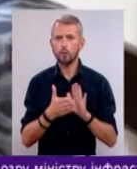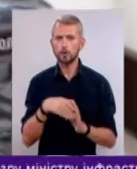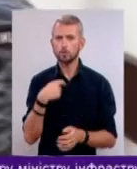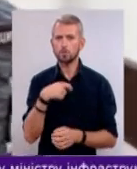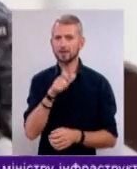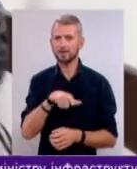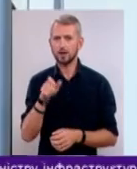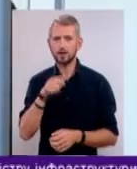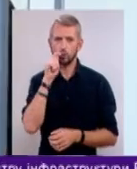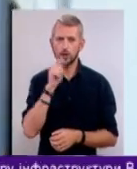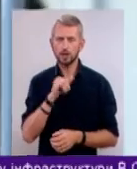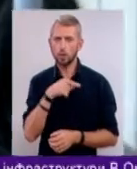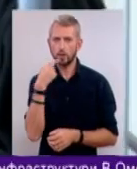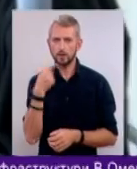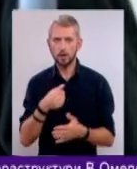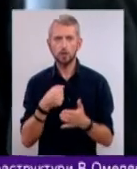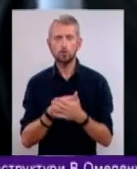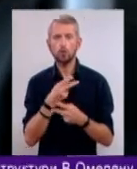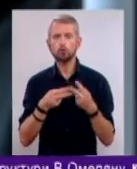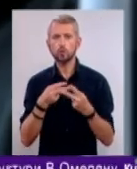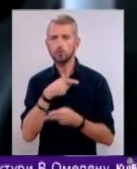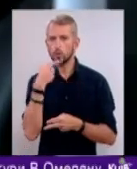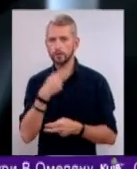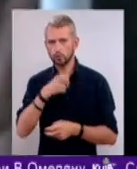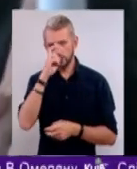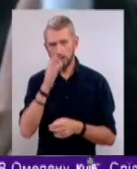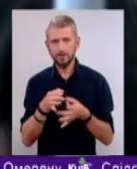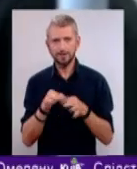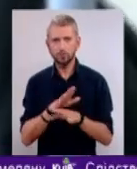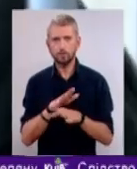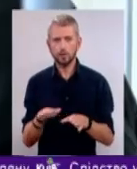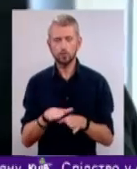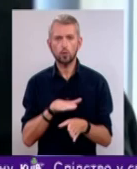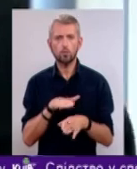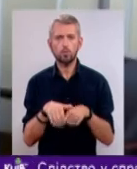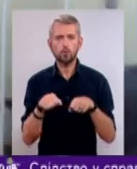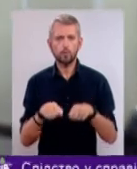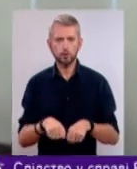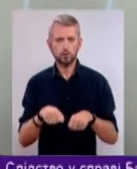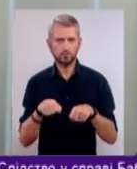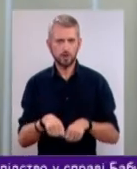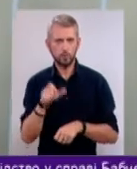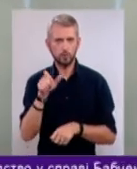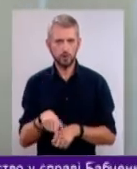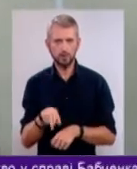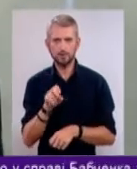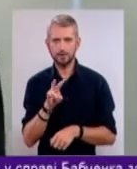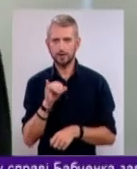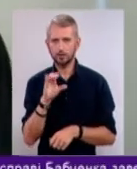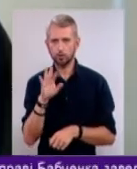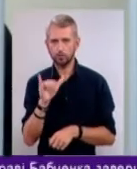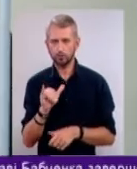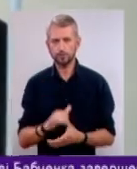президентів України та Росії, до цюрем Російської Федерації не пускають у повноваженої справ людини Людмилу Данісову.